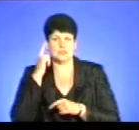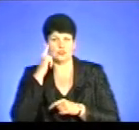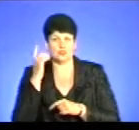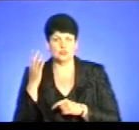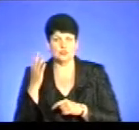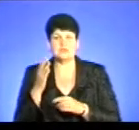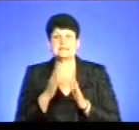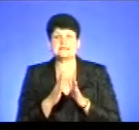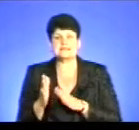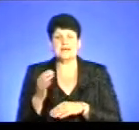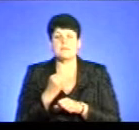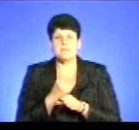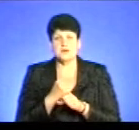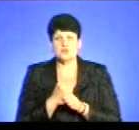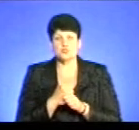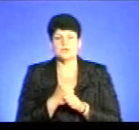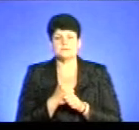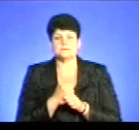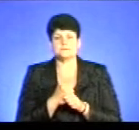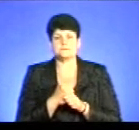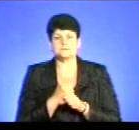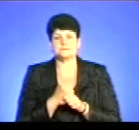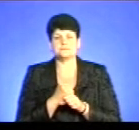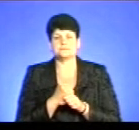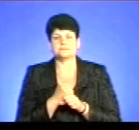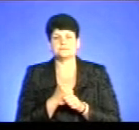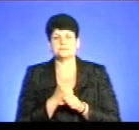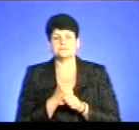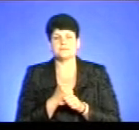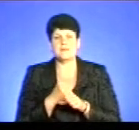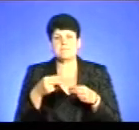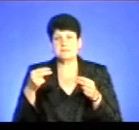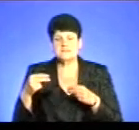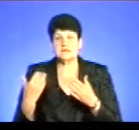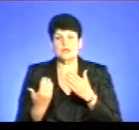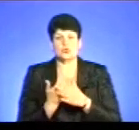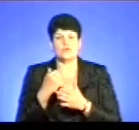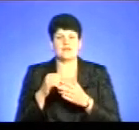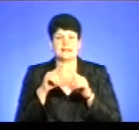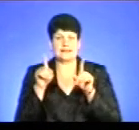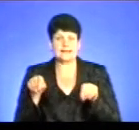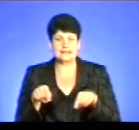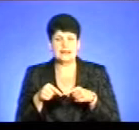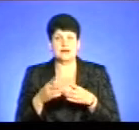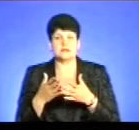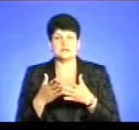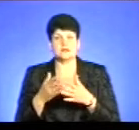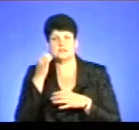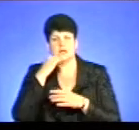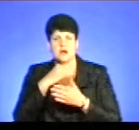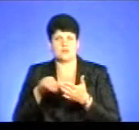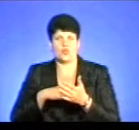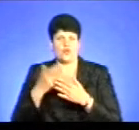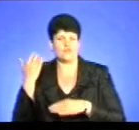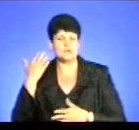система працює наскільки, скажімо так, що підписання нової декларації автоматично внульовується стара декларація. Так